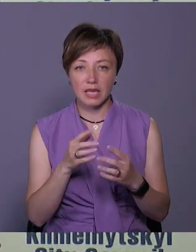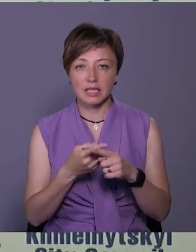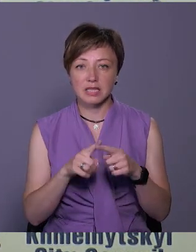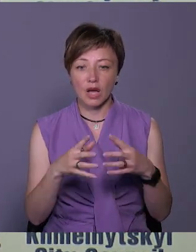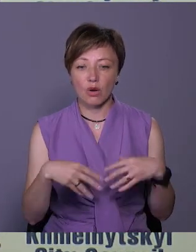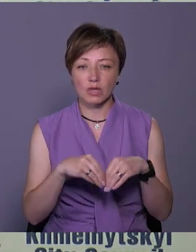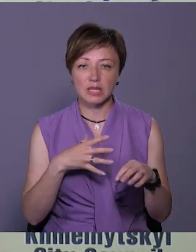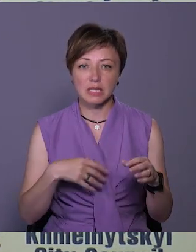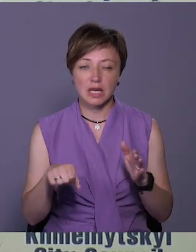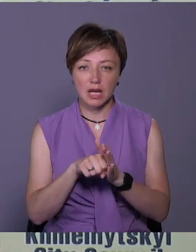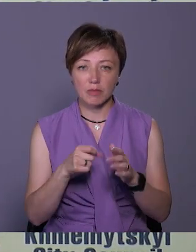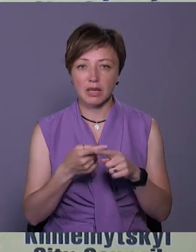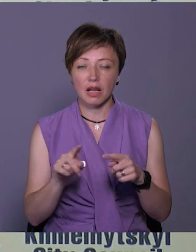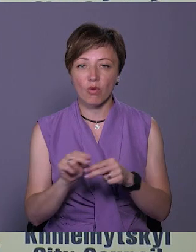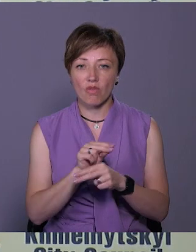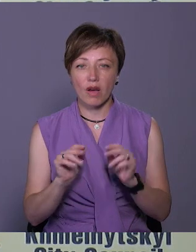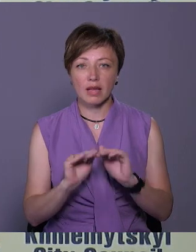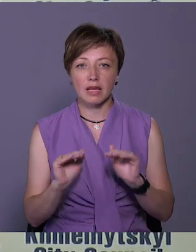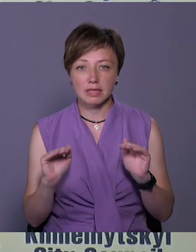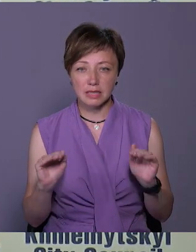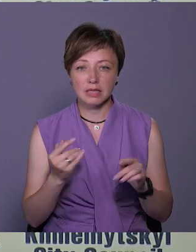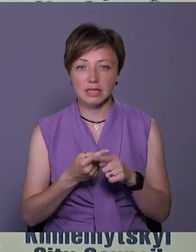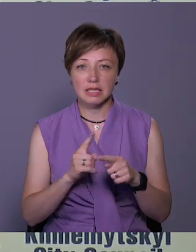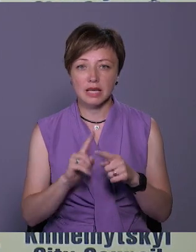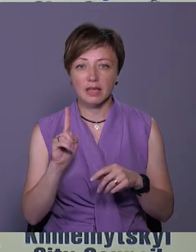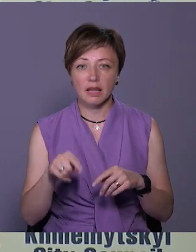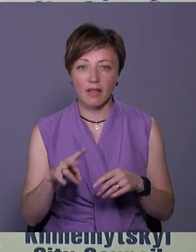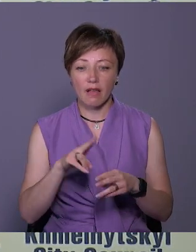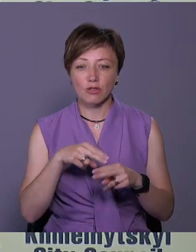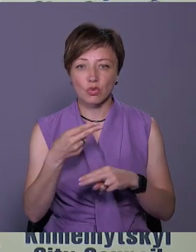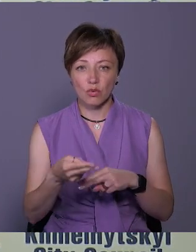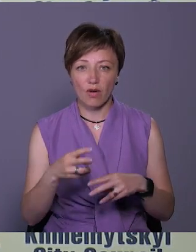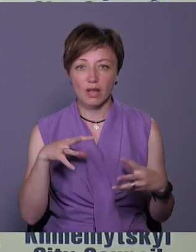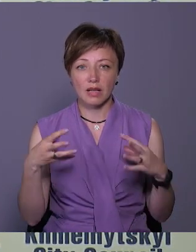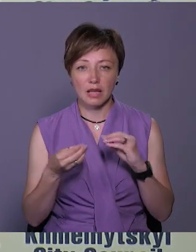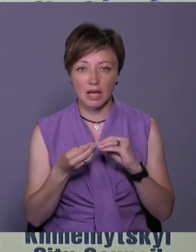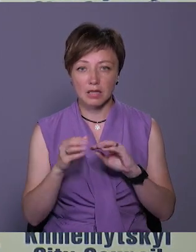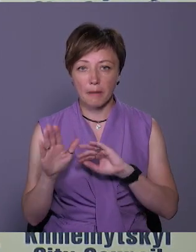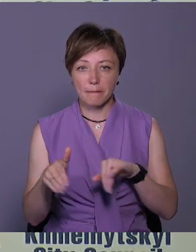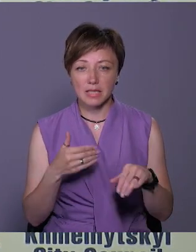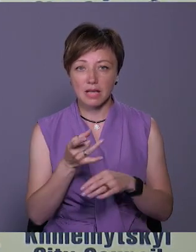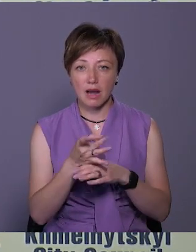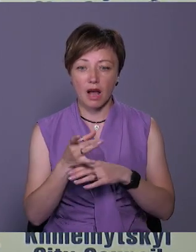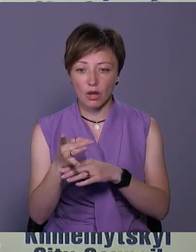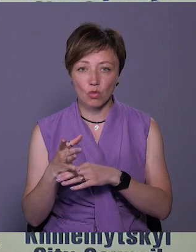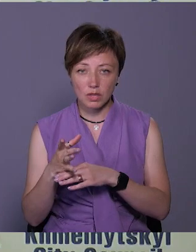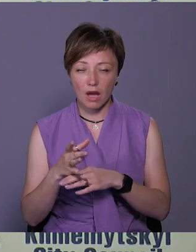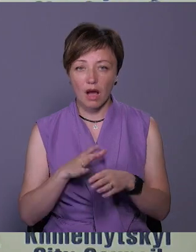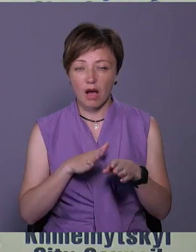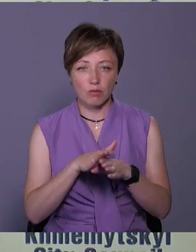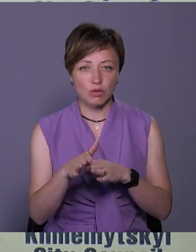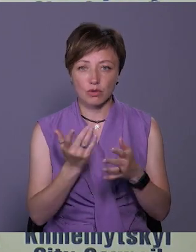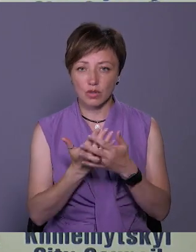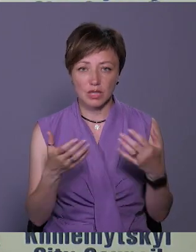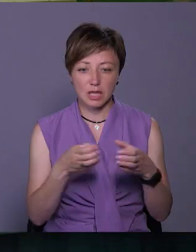родини загиблих, це налікування діток, це навіть і навіть скодування наслідків після ракетного обстрілу, тобто абсолютно різні